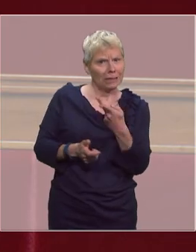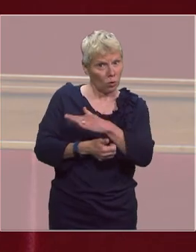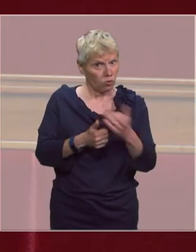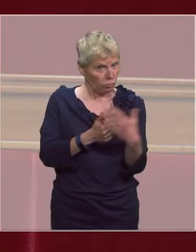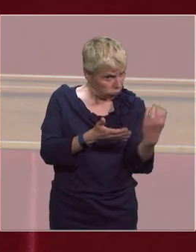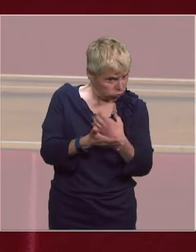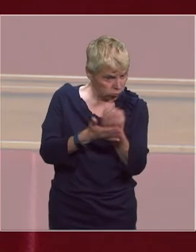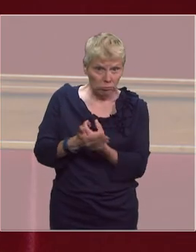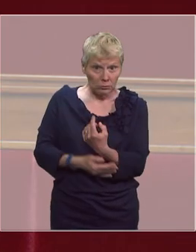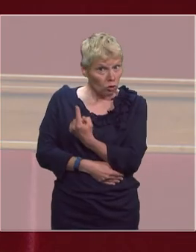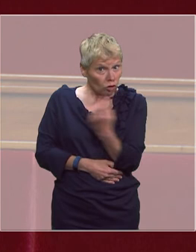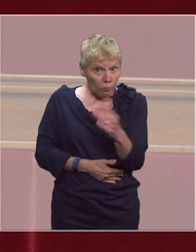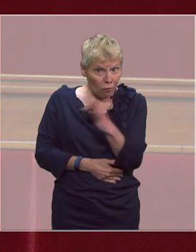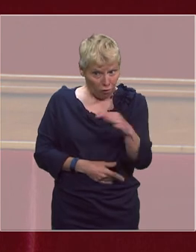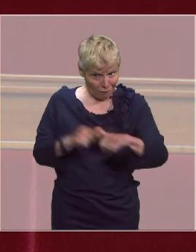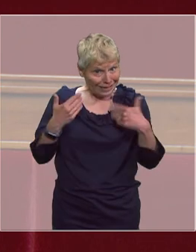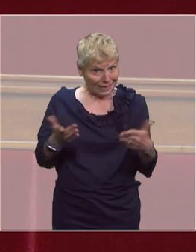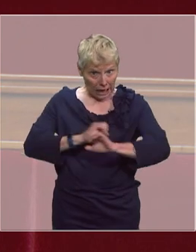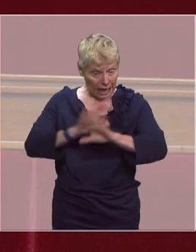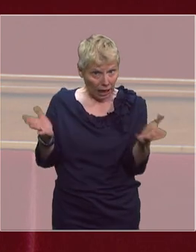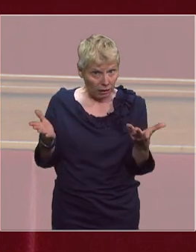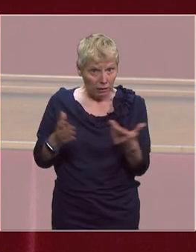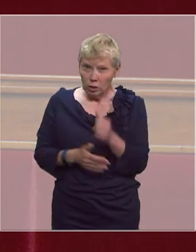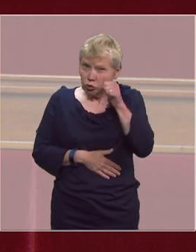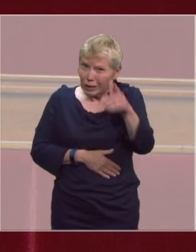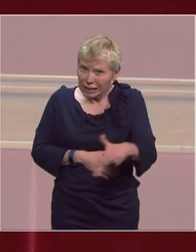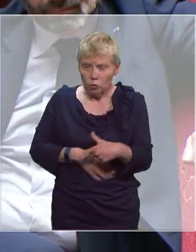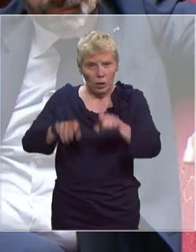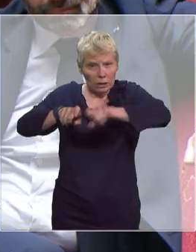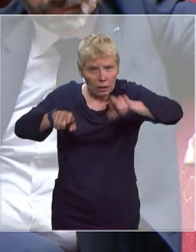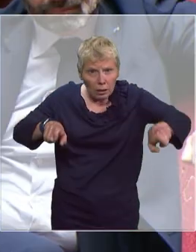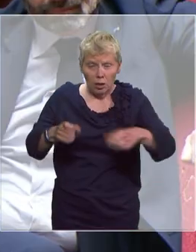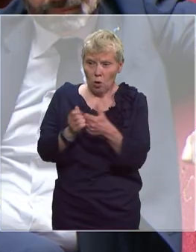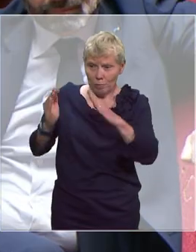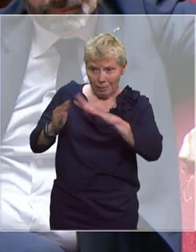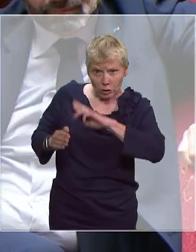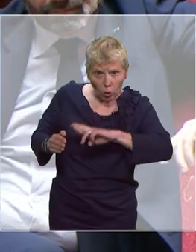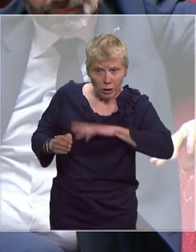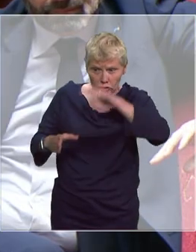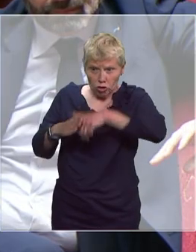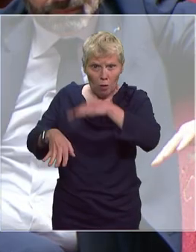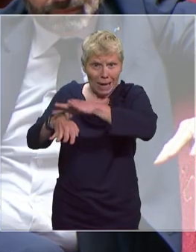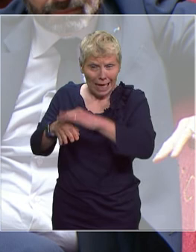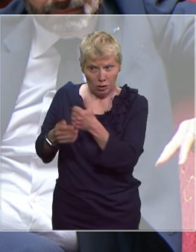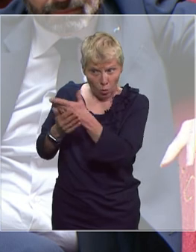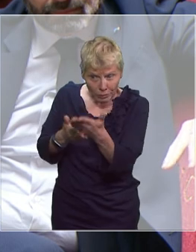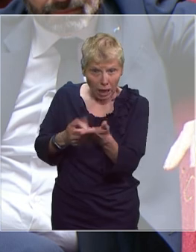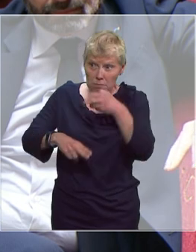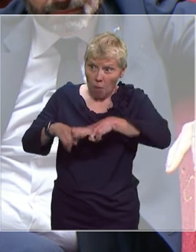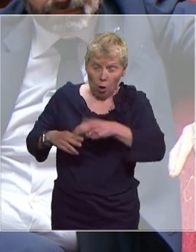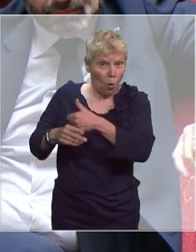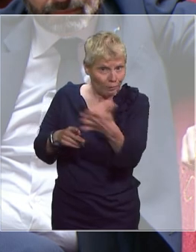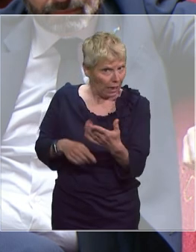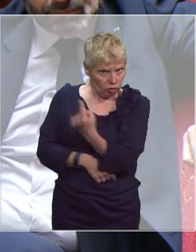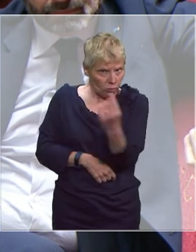pays à faire la transparence totale sur le nombre d'EHPAD concernés, le nombre de malades par EHPAD et même jusqu'à la mortalité. Nous